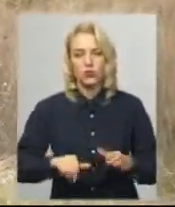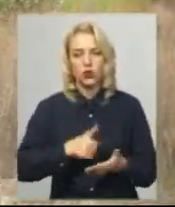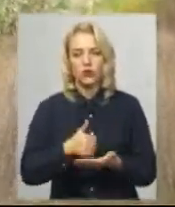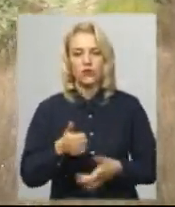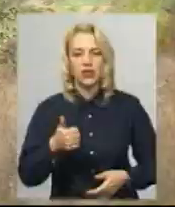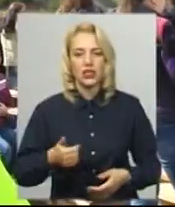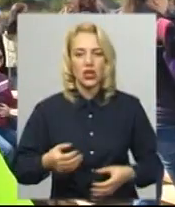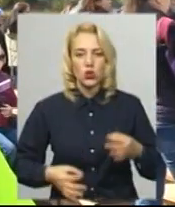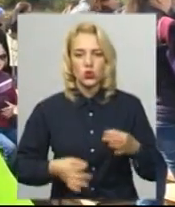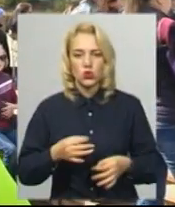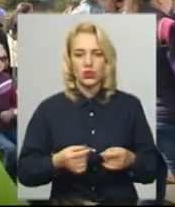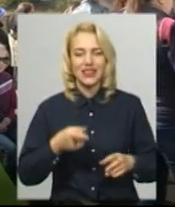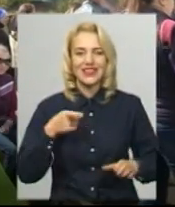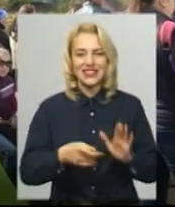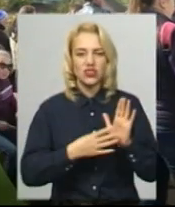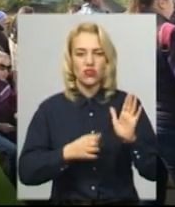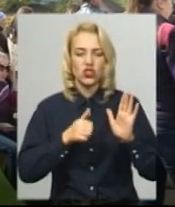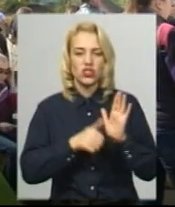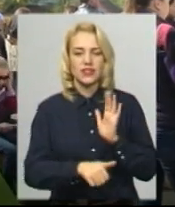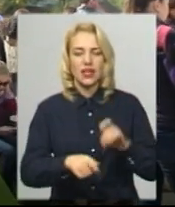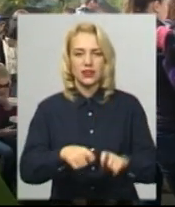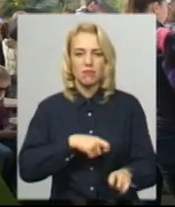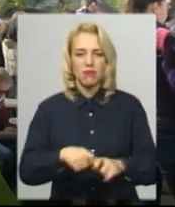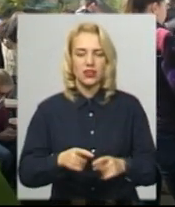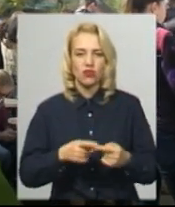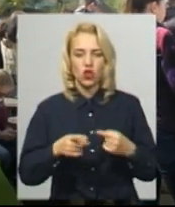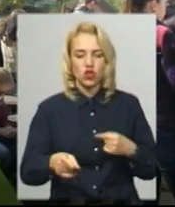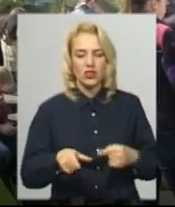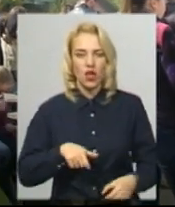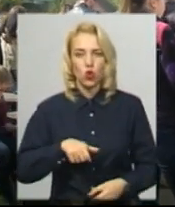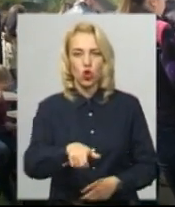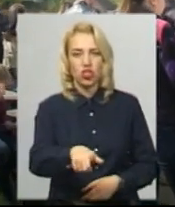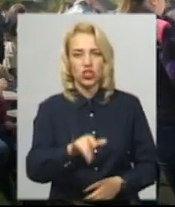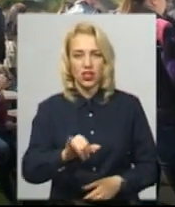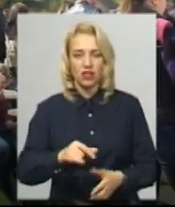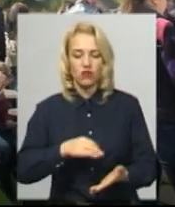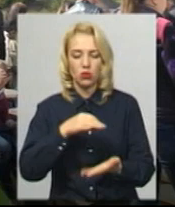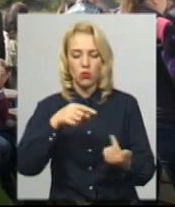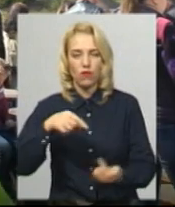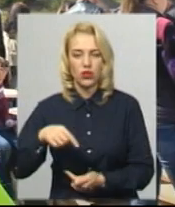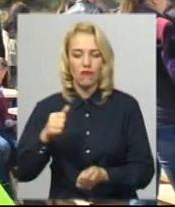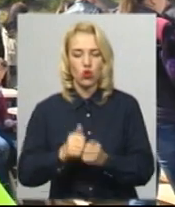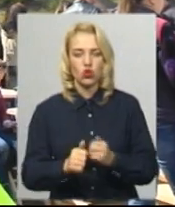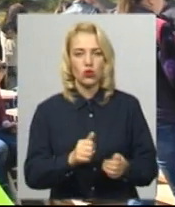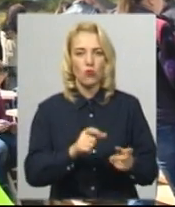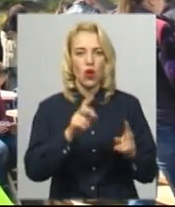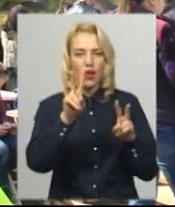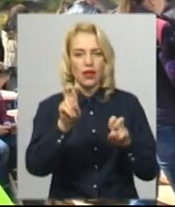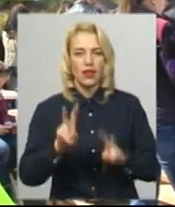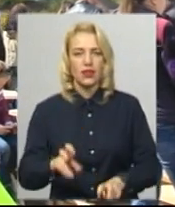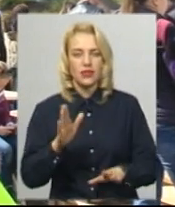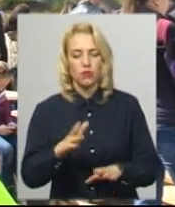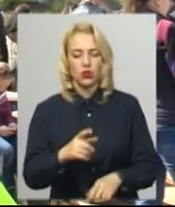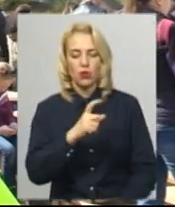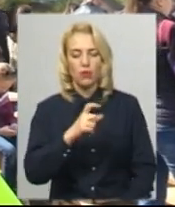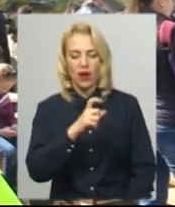Василь Ізубчук. «1960 метрів довжина доріжки і, відповідно, в кожному класі буде по